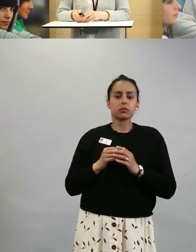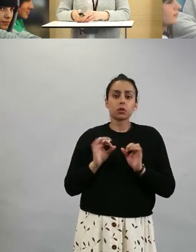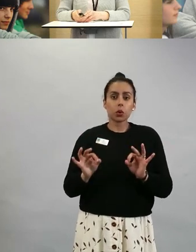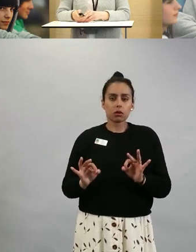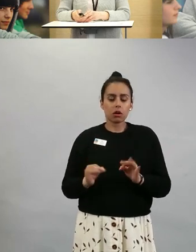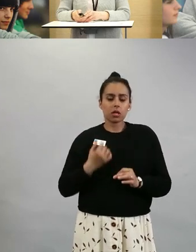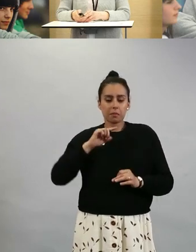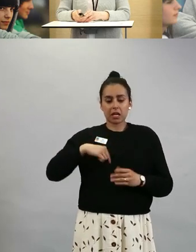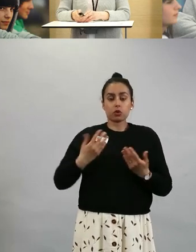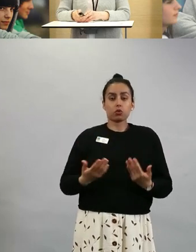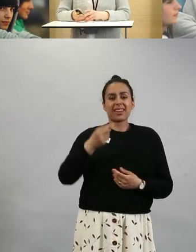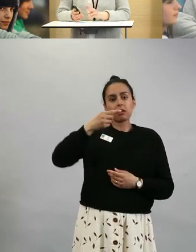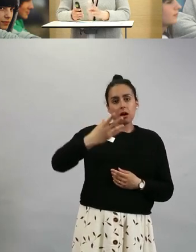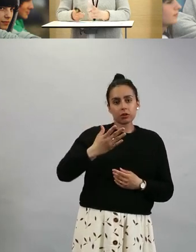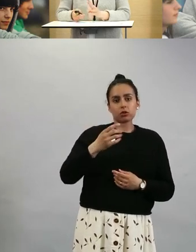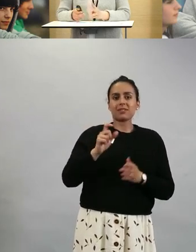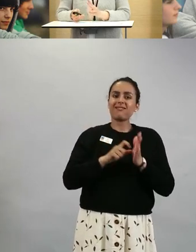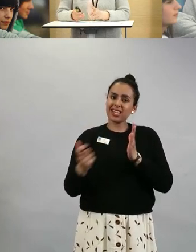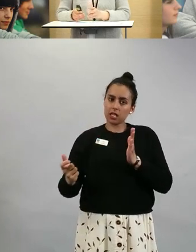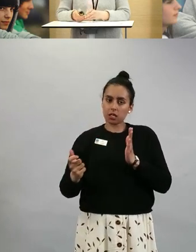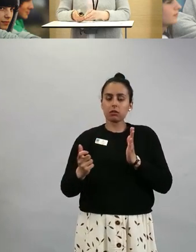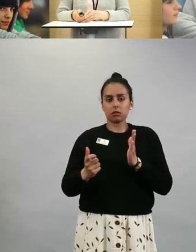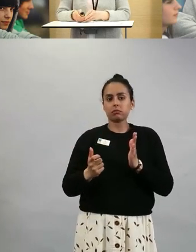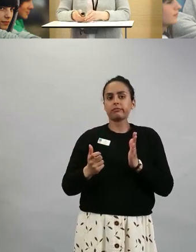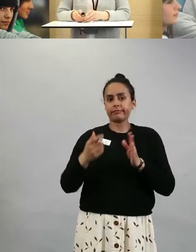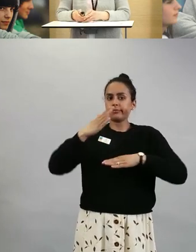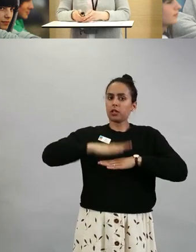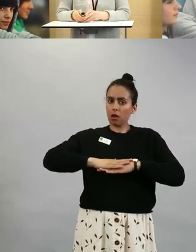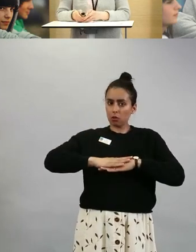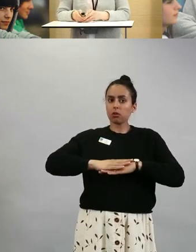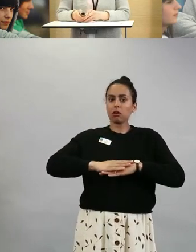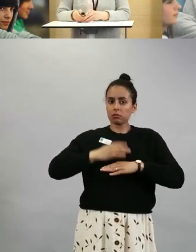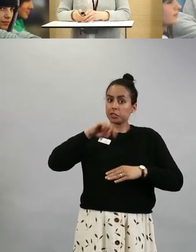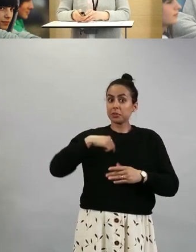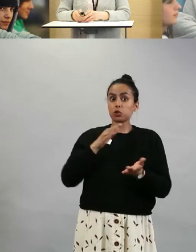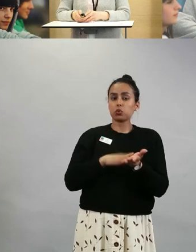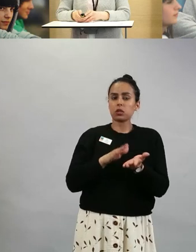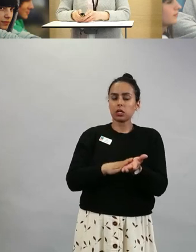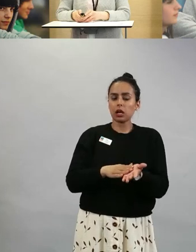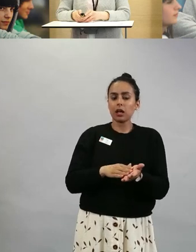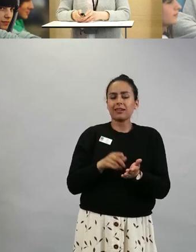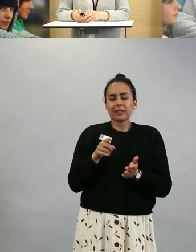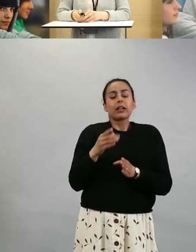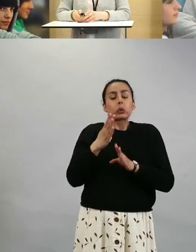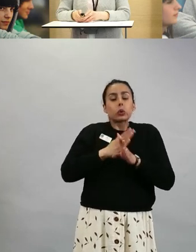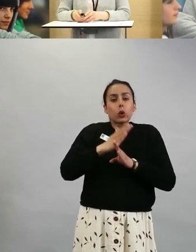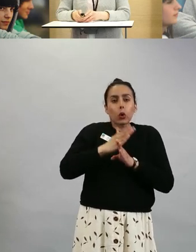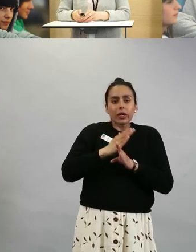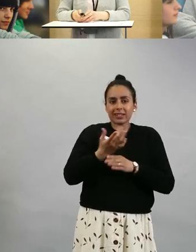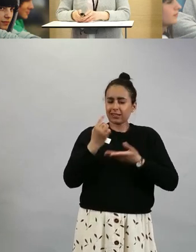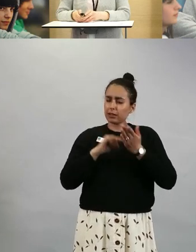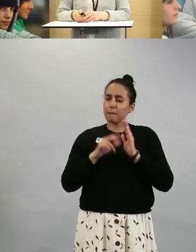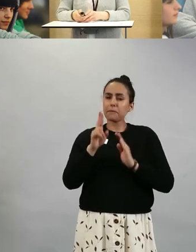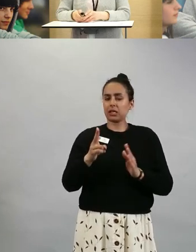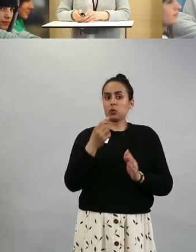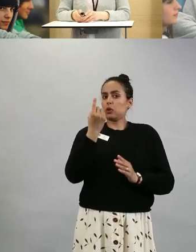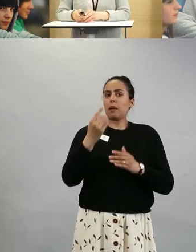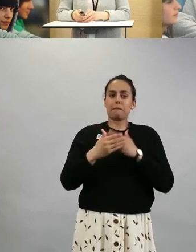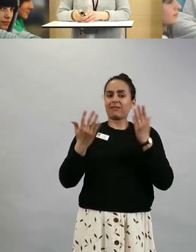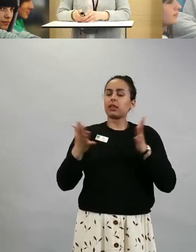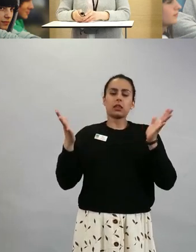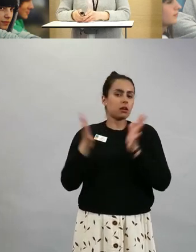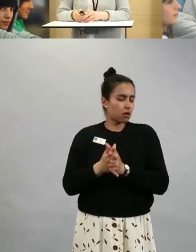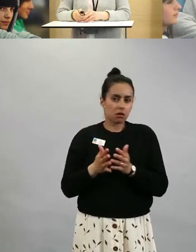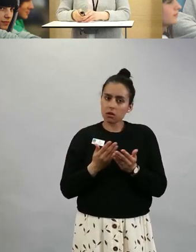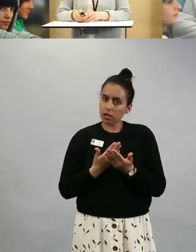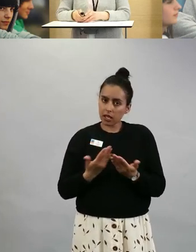rokotteisiin. Mutta se on toki noin. Eli ei se ihan päivän päälle ole. Ja sitten jos